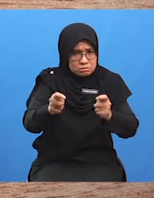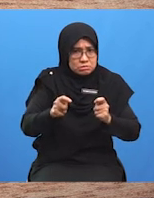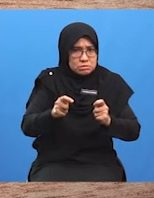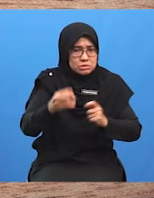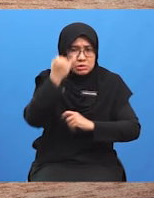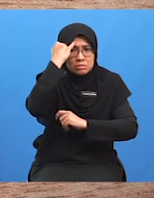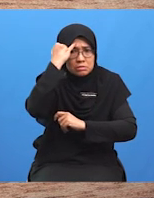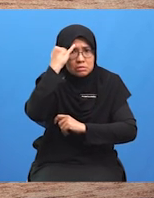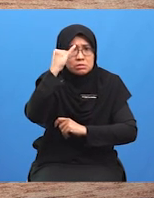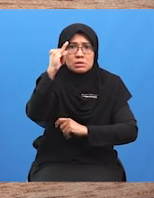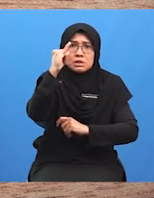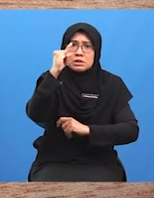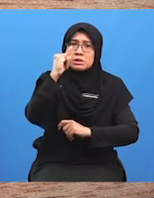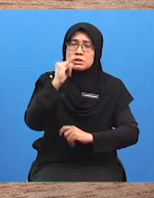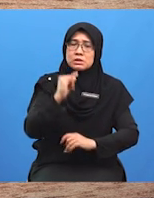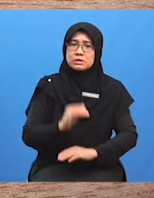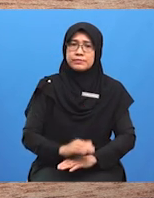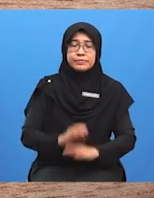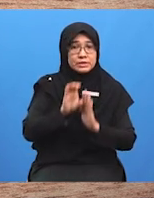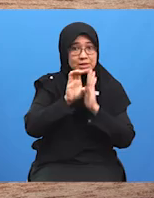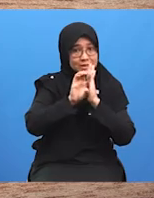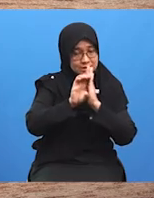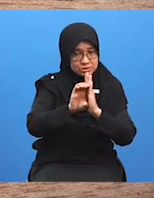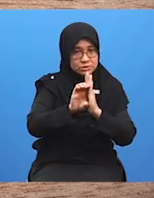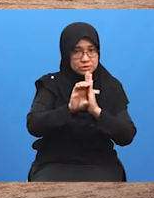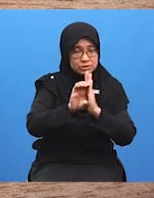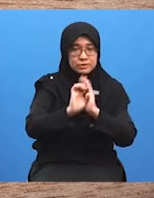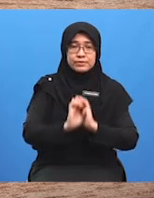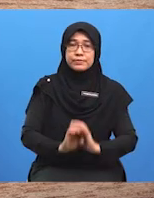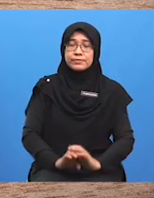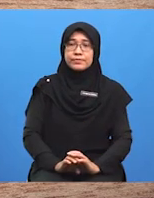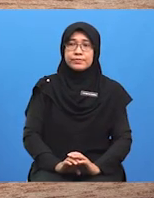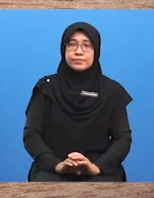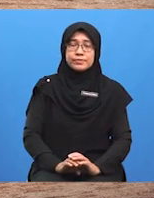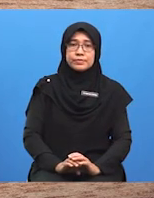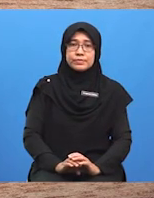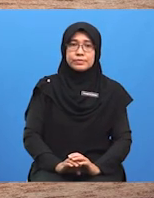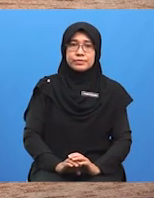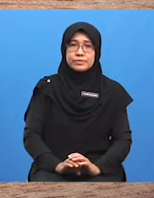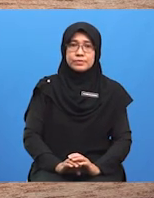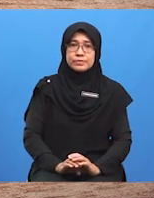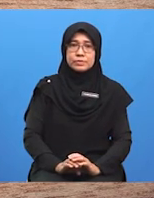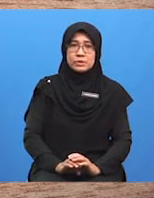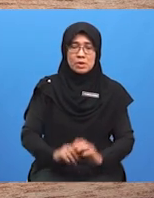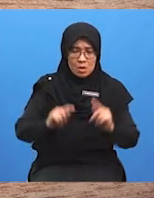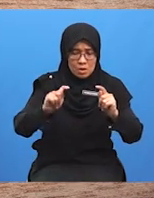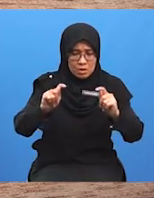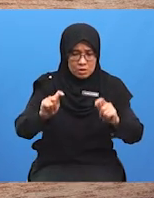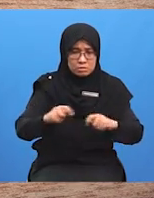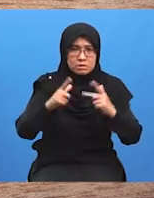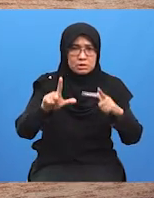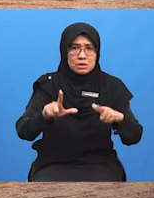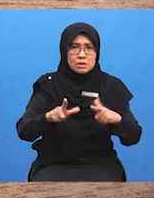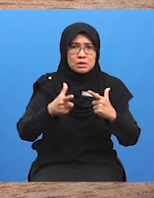ideanya Contoh situasi Contoh situasi adalah apabila satu